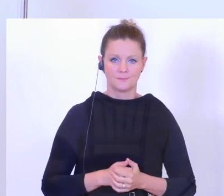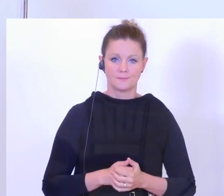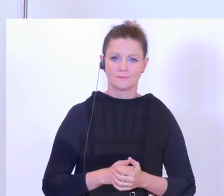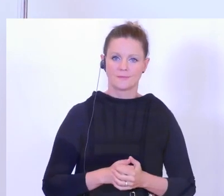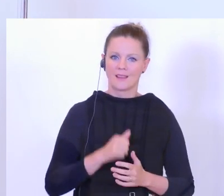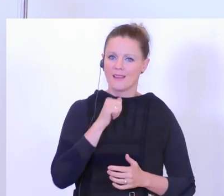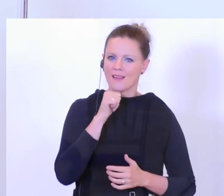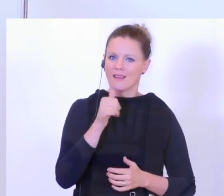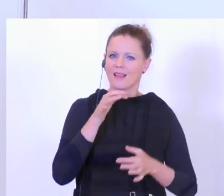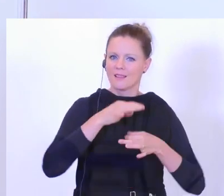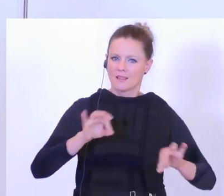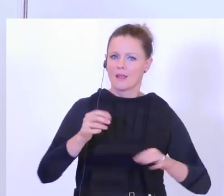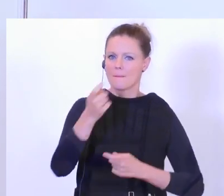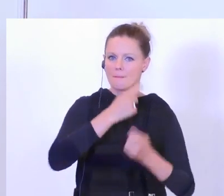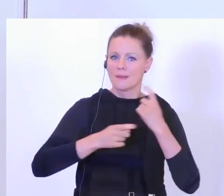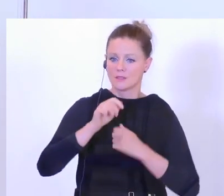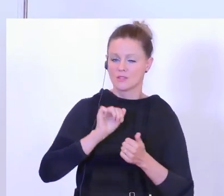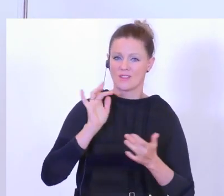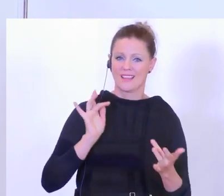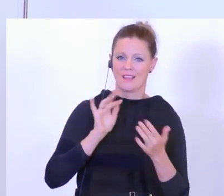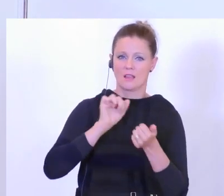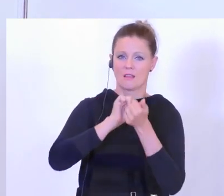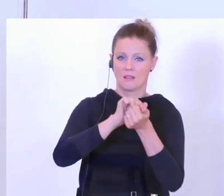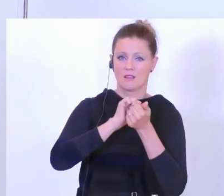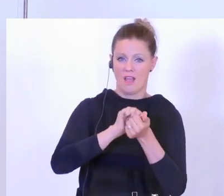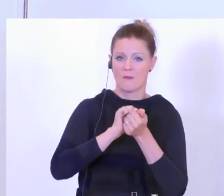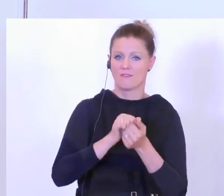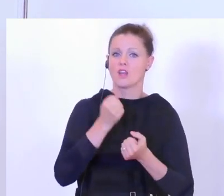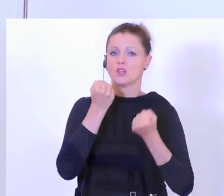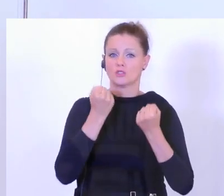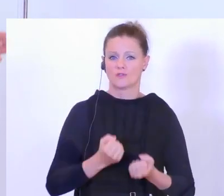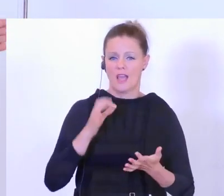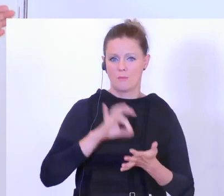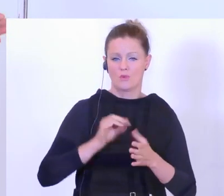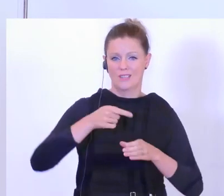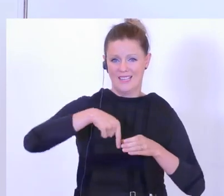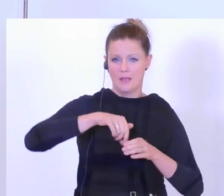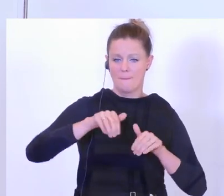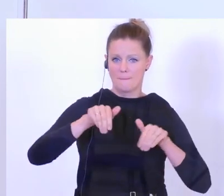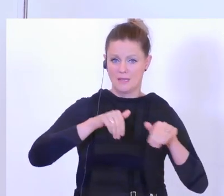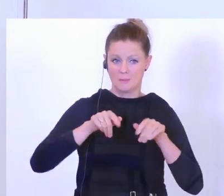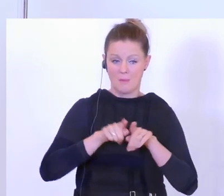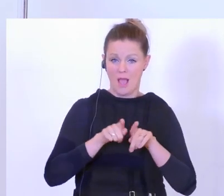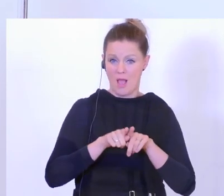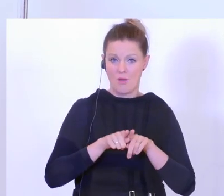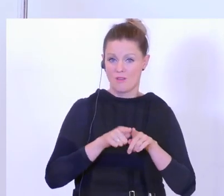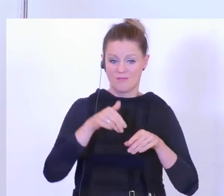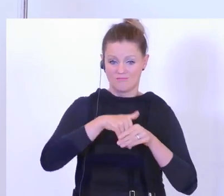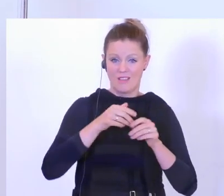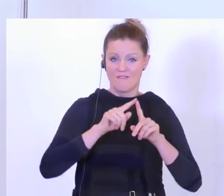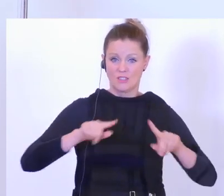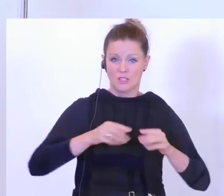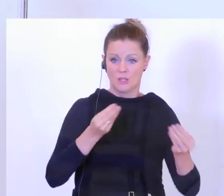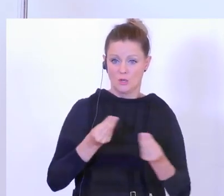illegale Migration ist nach wie vor ein Schwerpunkt des Innenministeriums, aber aus den eben vielen genannten Gründen. Auf der einen Seite